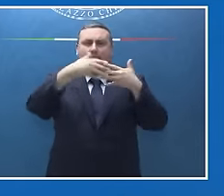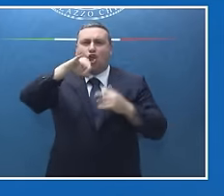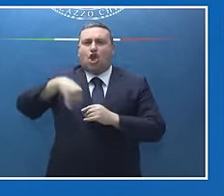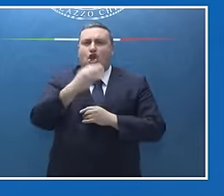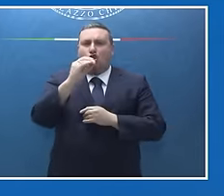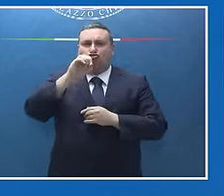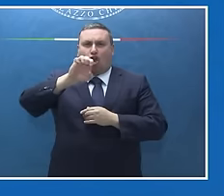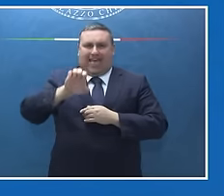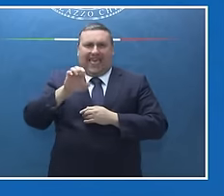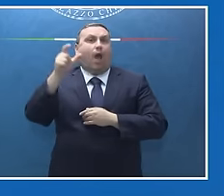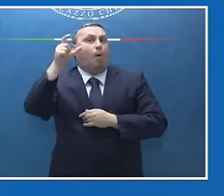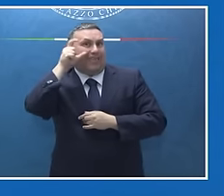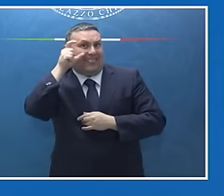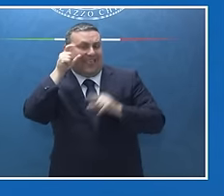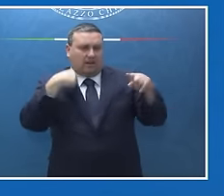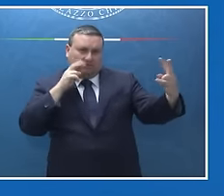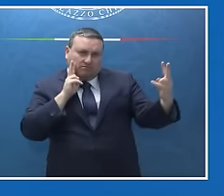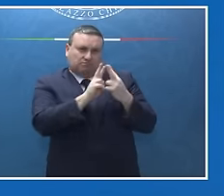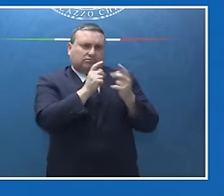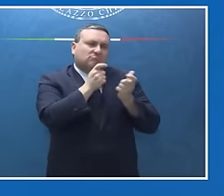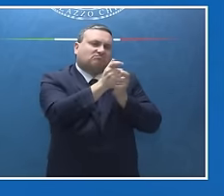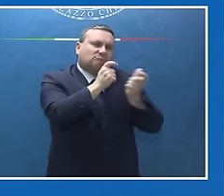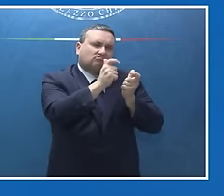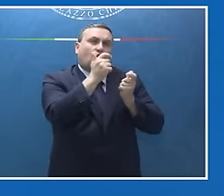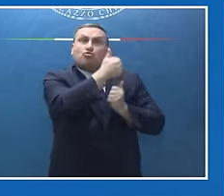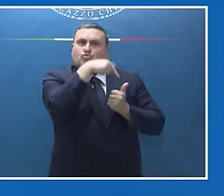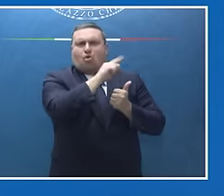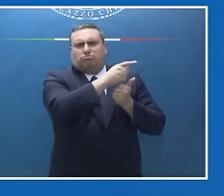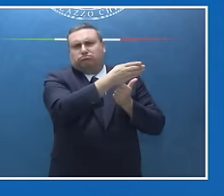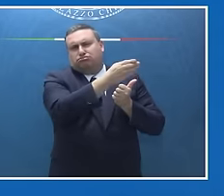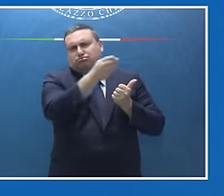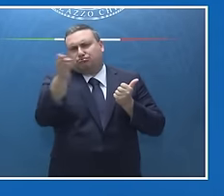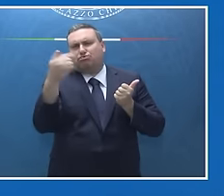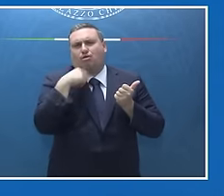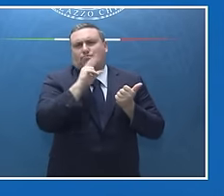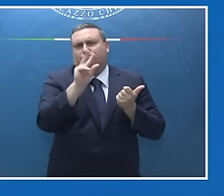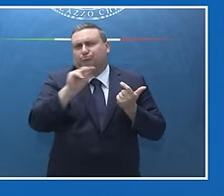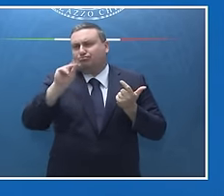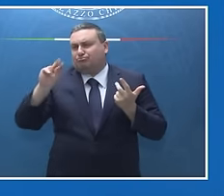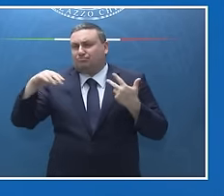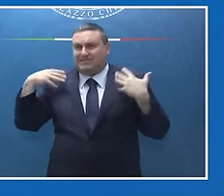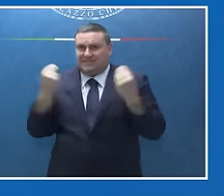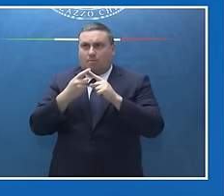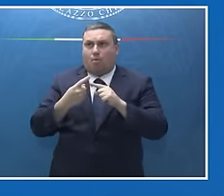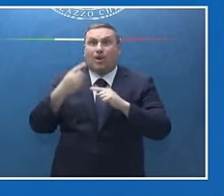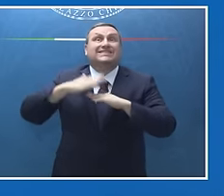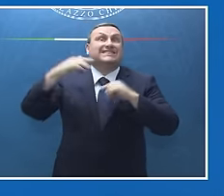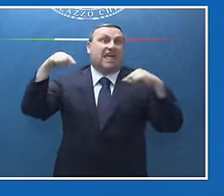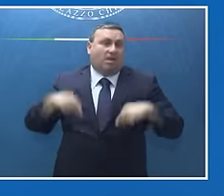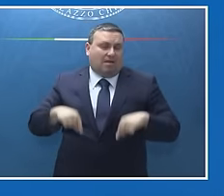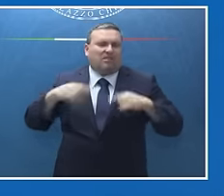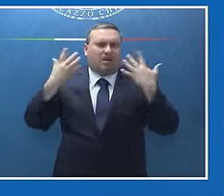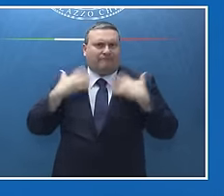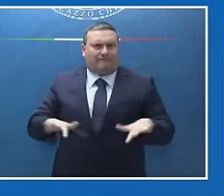Biden e con diversi altri leader anche nella mattinata di oggi. Voglio dire